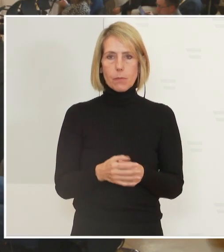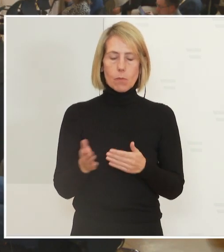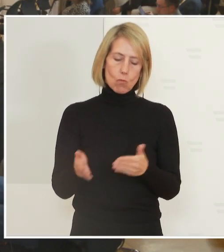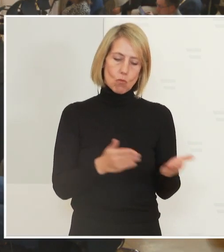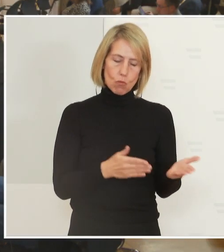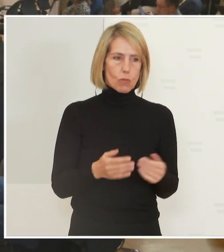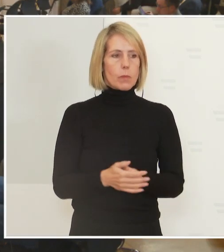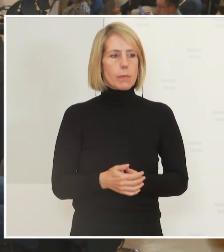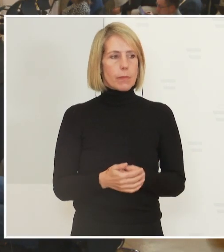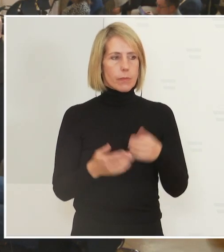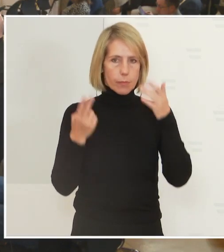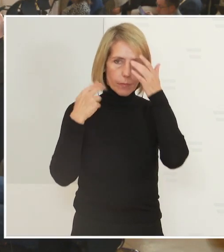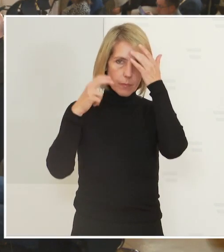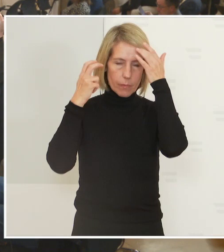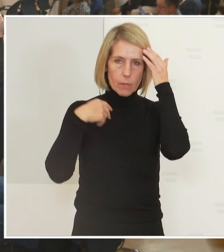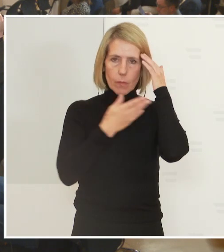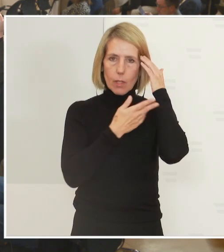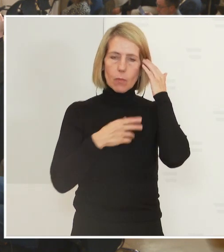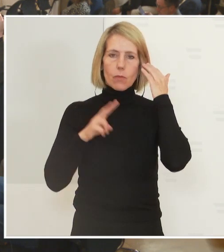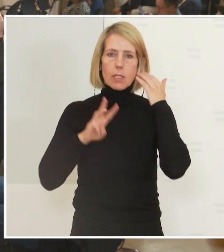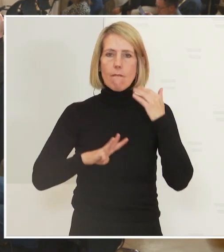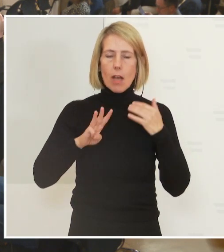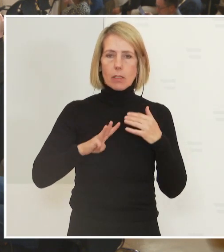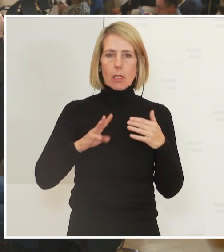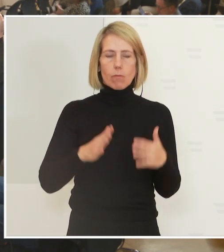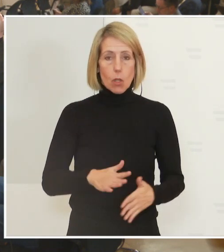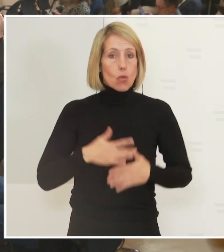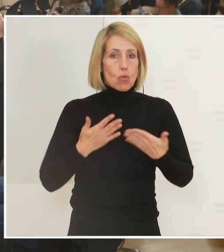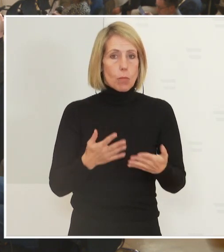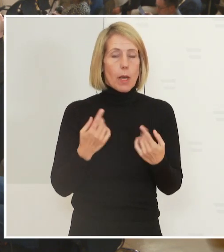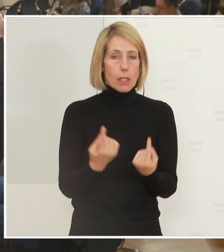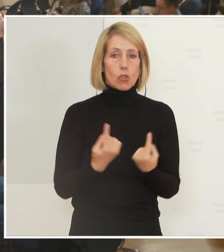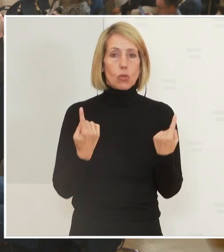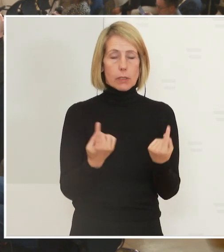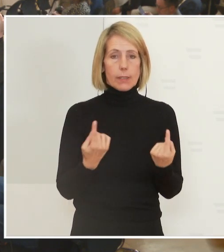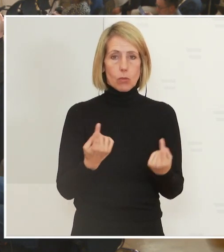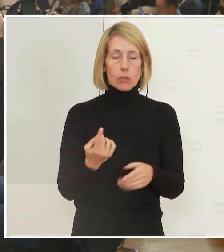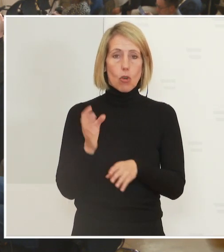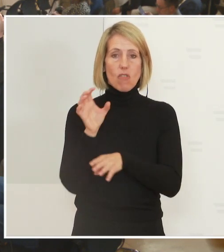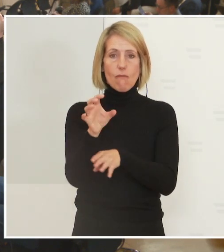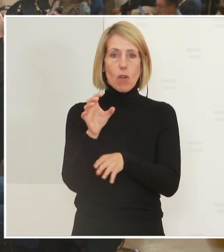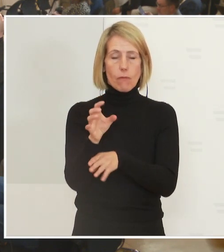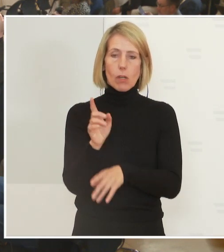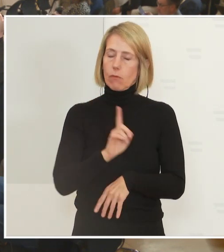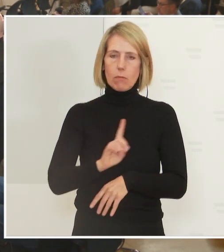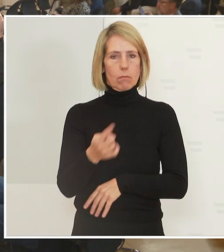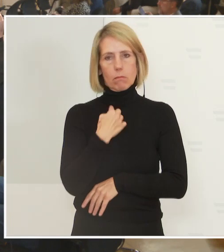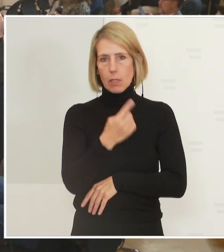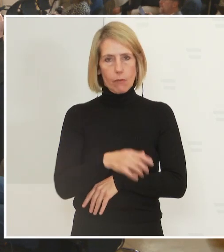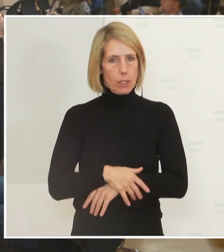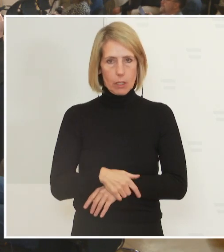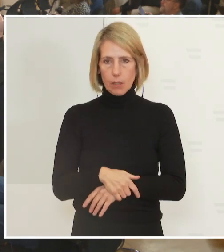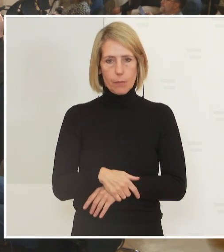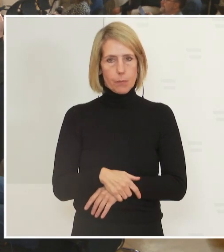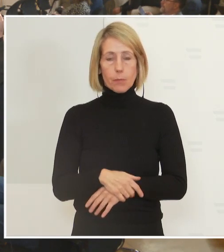Ich denke, man darf den Vorwurf der Überraschung mit der Situation jetzt eigentlich nicht erheben. Tatsächlich